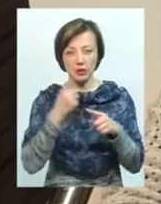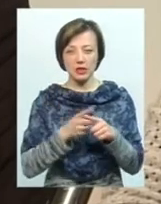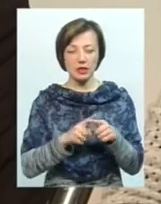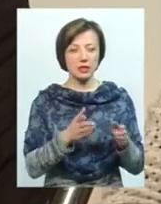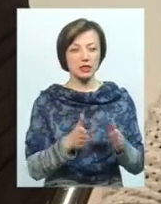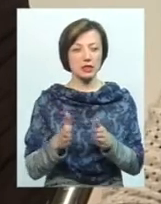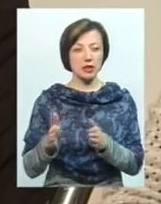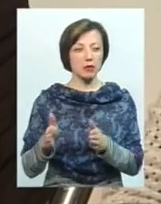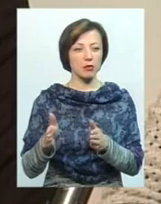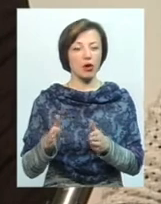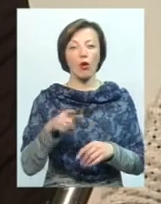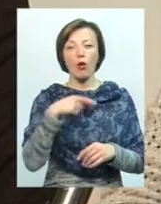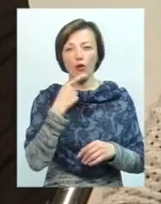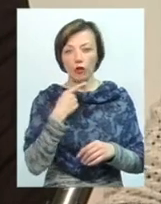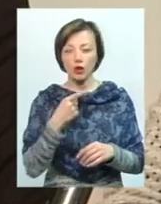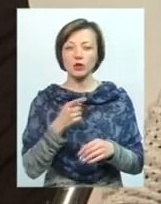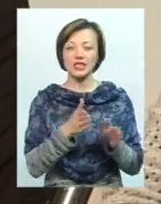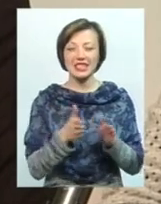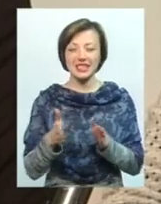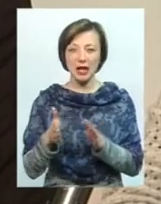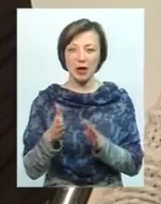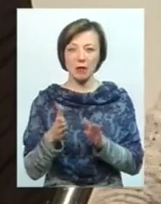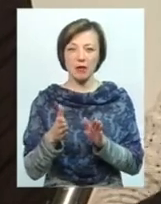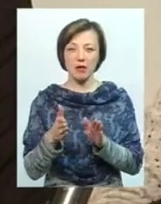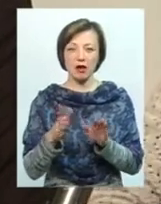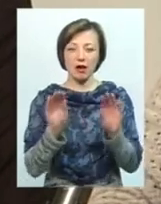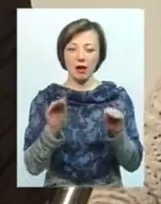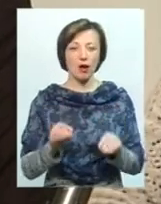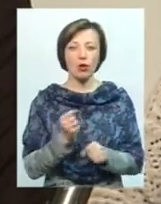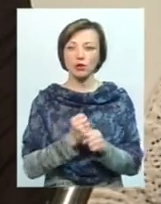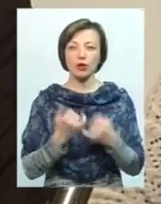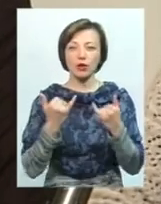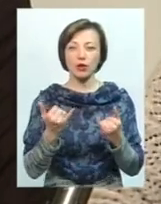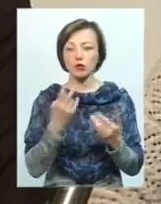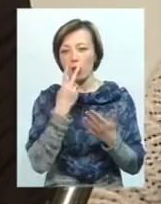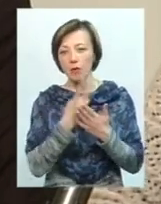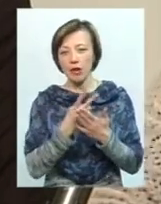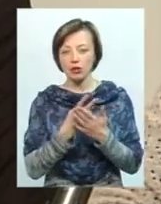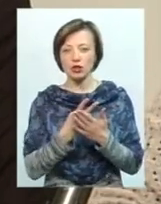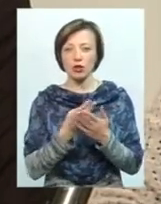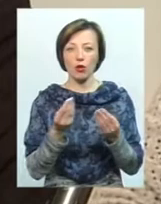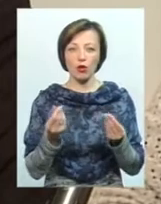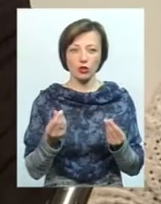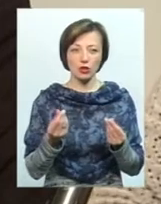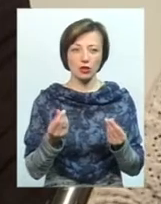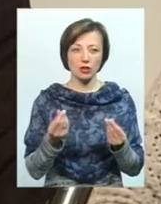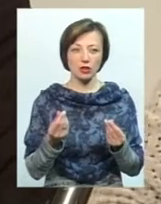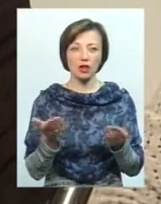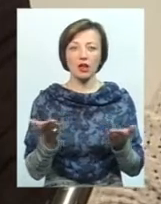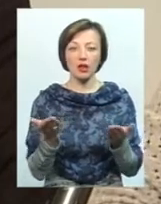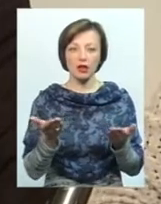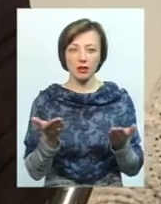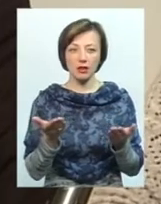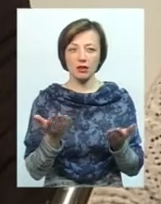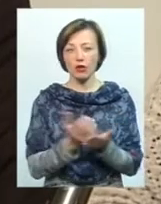системи, вони, до речі, говорять, що система не розроблена для того, щоб ми от тільки побачили, там, кошти, які, там, в